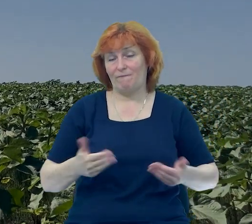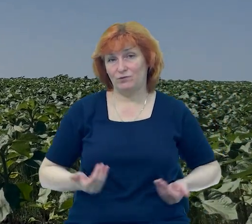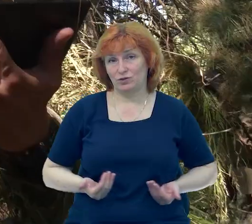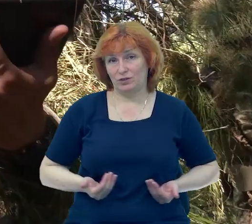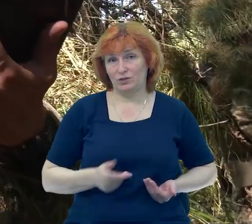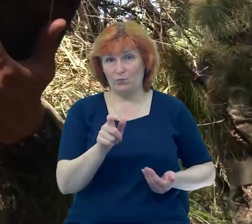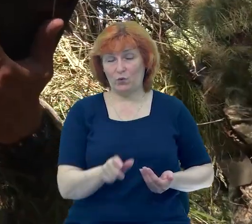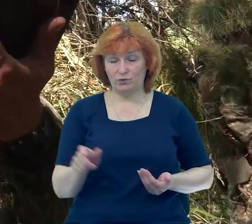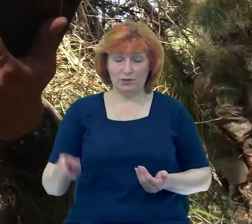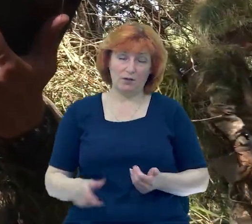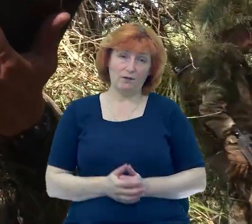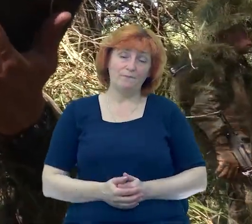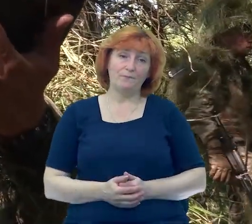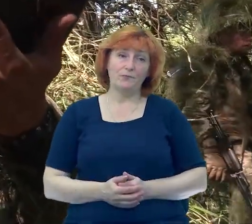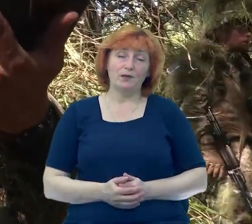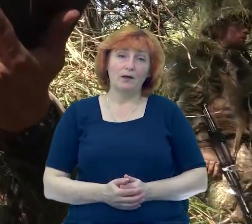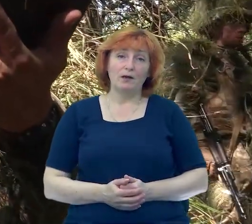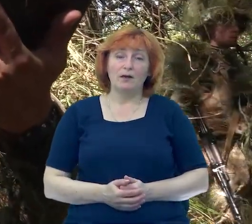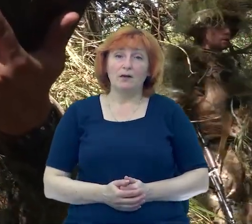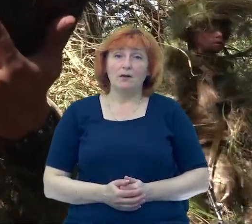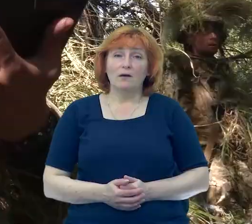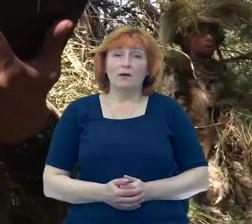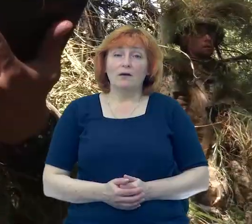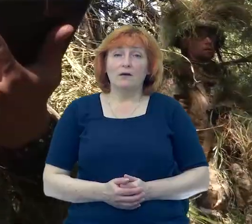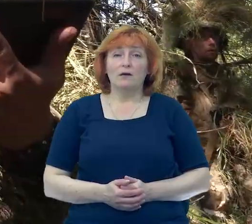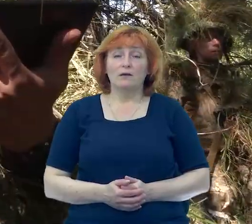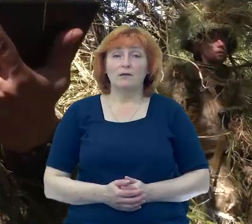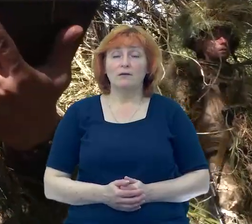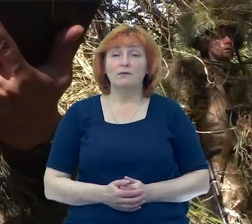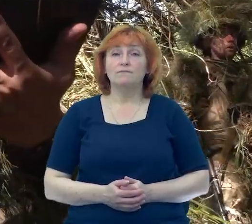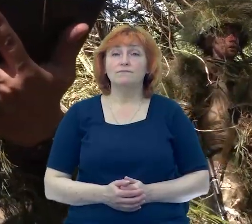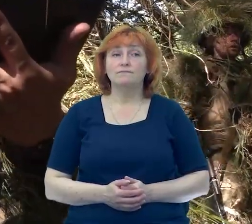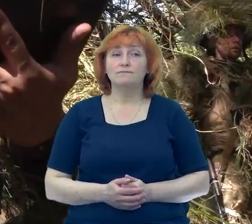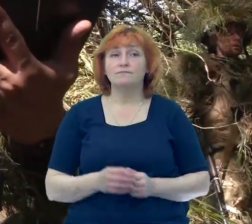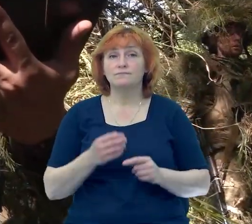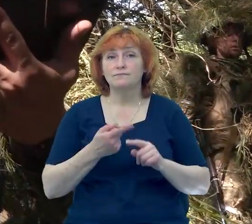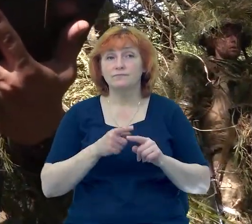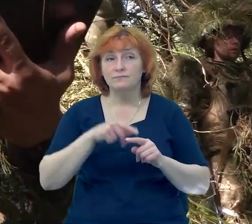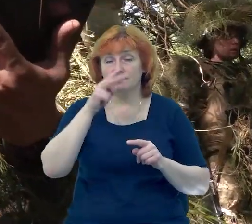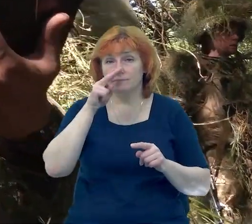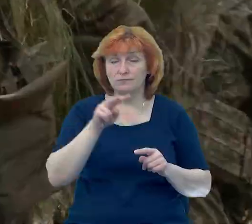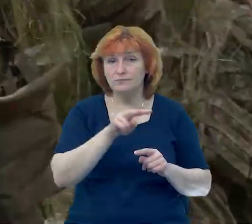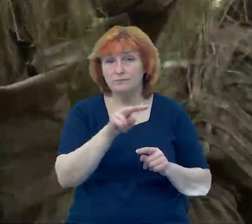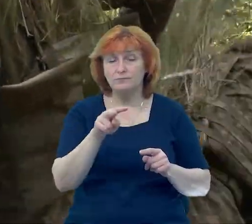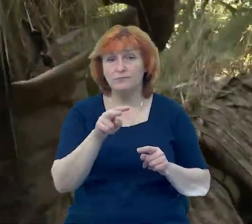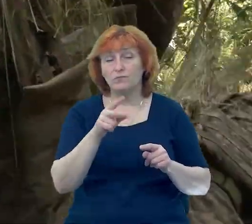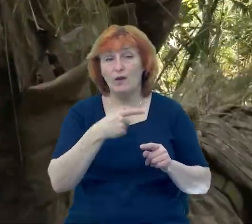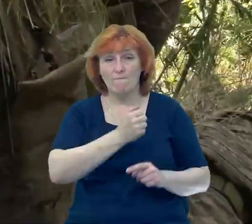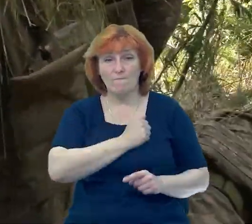життя людське. До мене є сенс вперед і отак прилетіти, щоб вони вас не бачили якось отак полукругом.